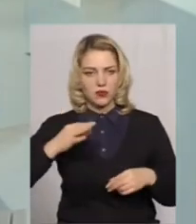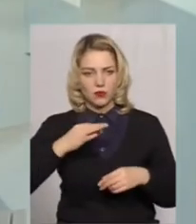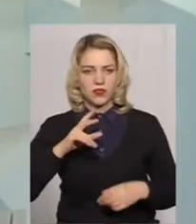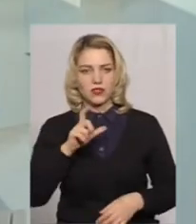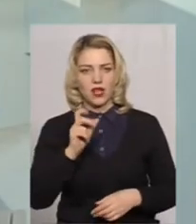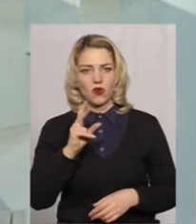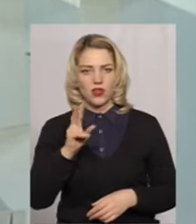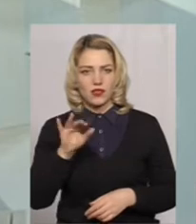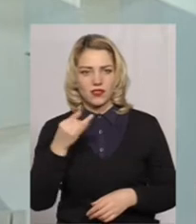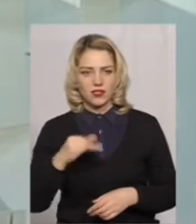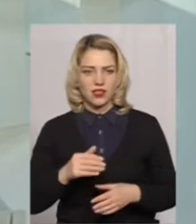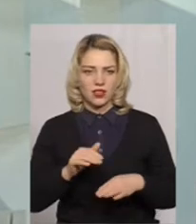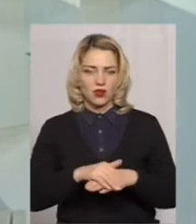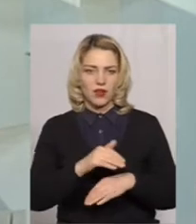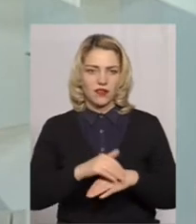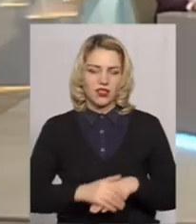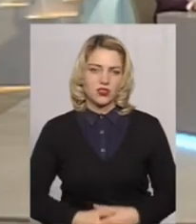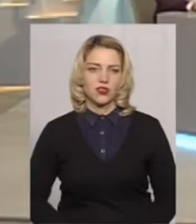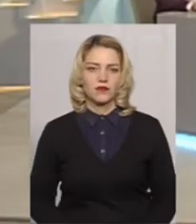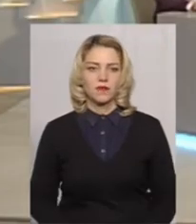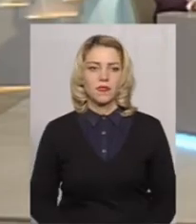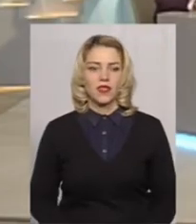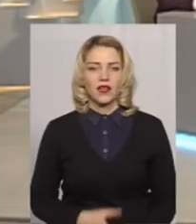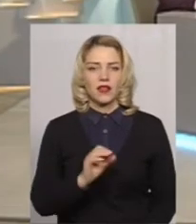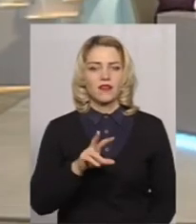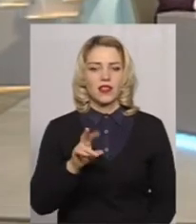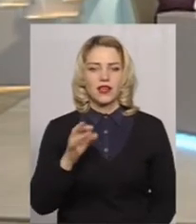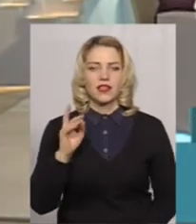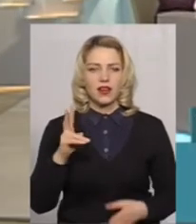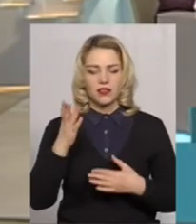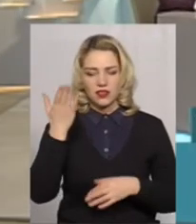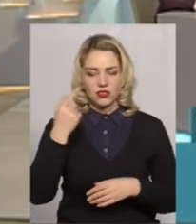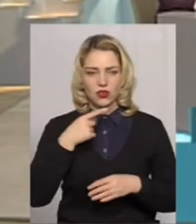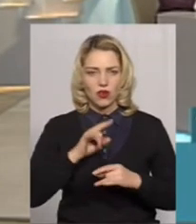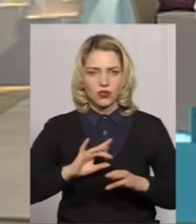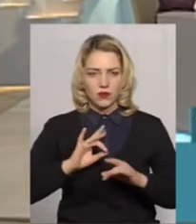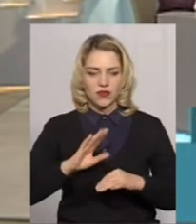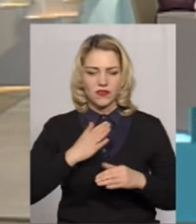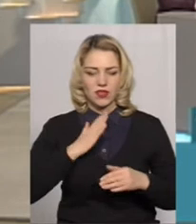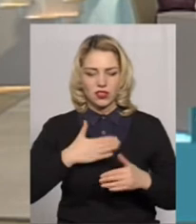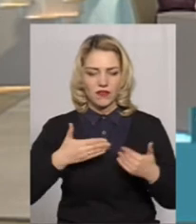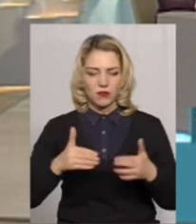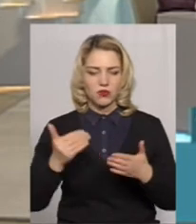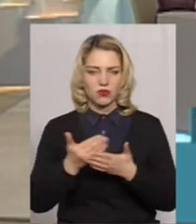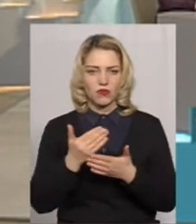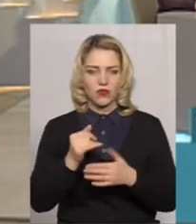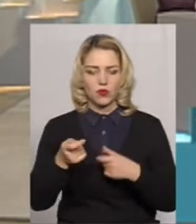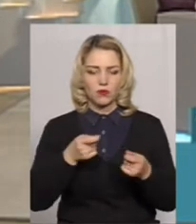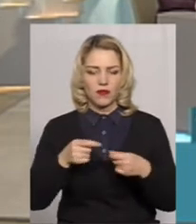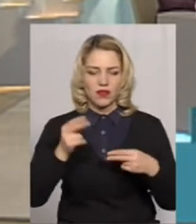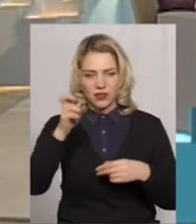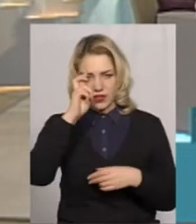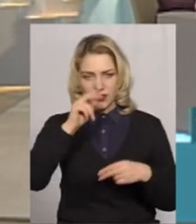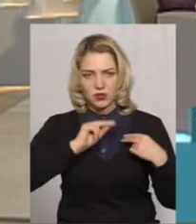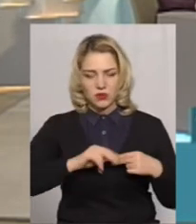Закотянським. Добрий вечір. Добрий вечір. Пане Валерію, як повідомлялося раніше у наших випусках новин, в управлінні Держпраці вже